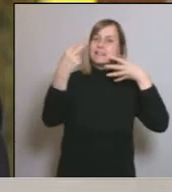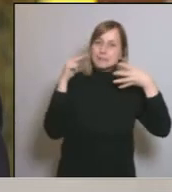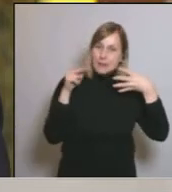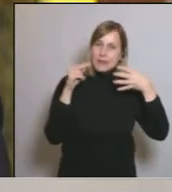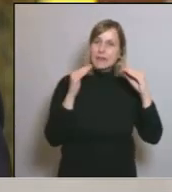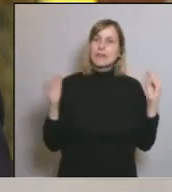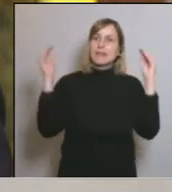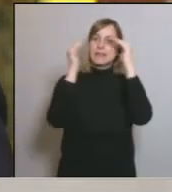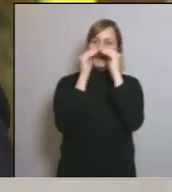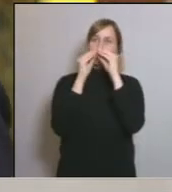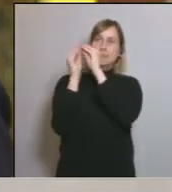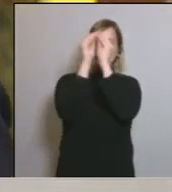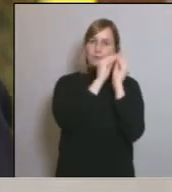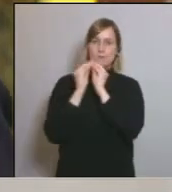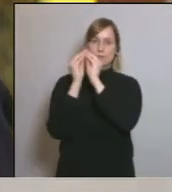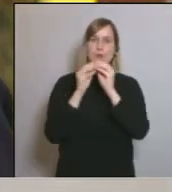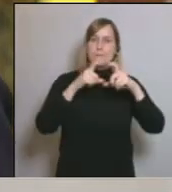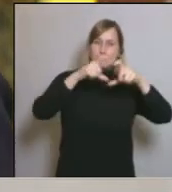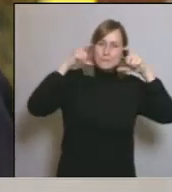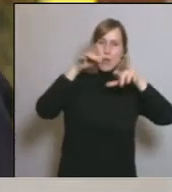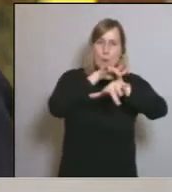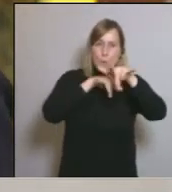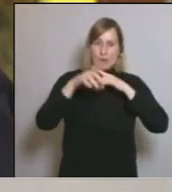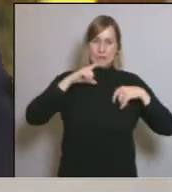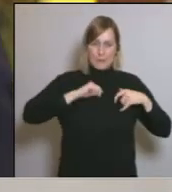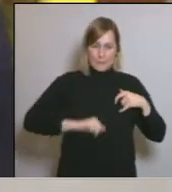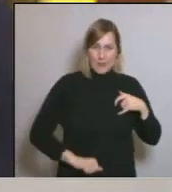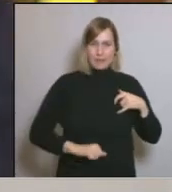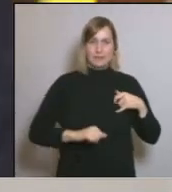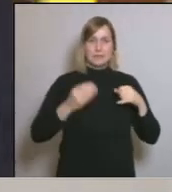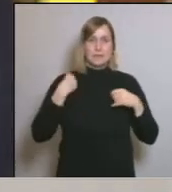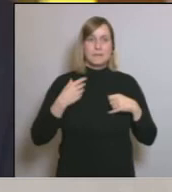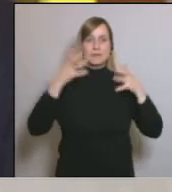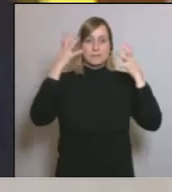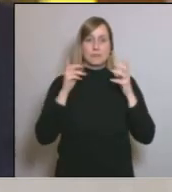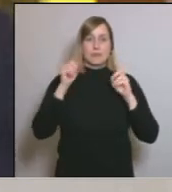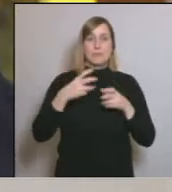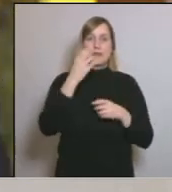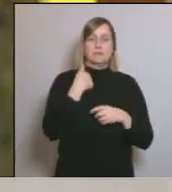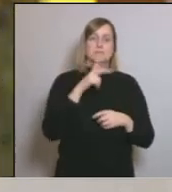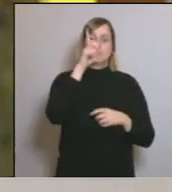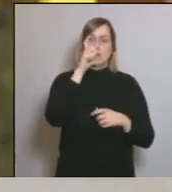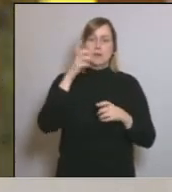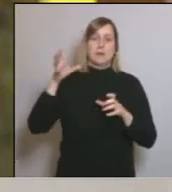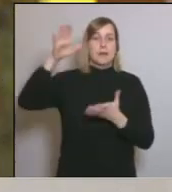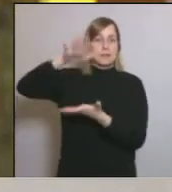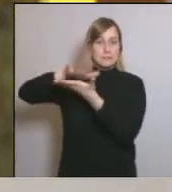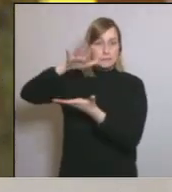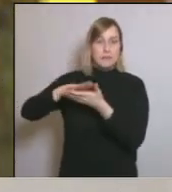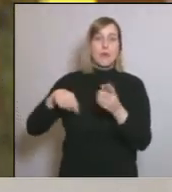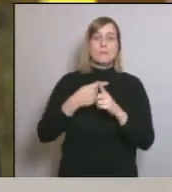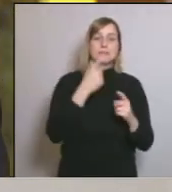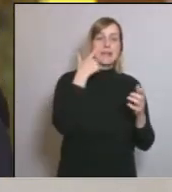protecció sanitària mascaretes guants bates així com dels equips de tractament dels respiradors i dels tests de diagnosi tan